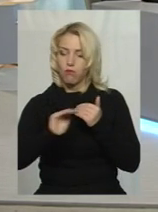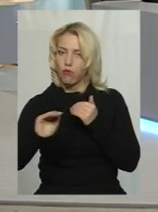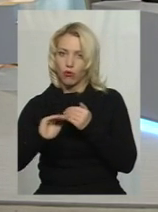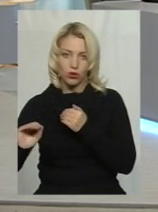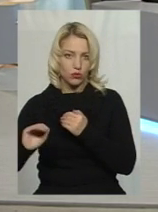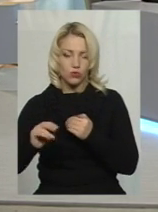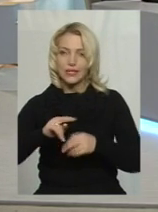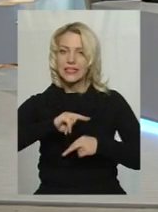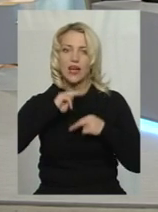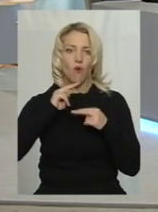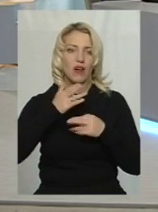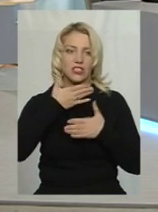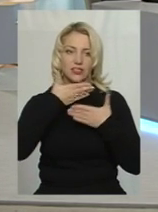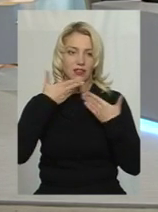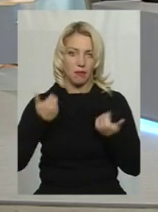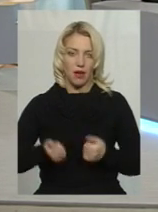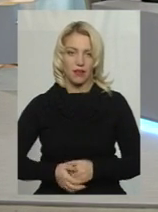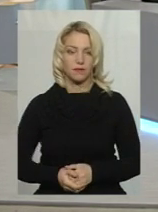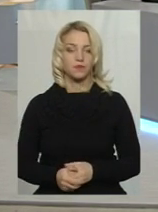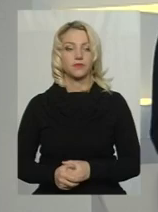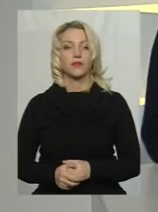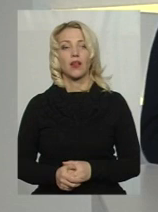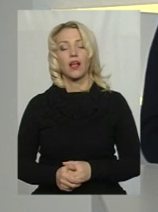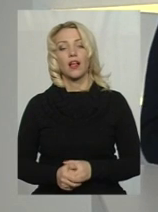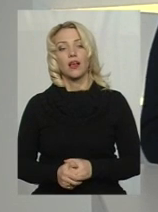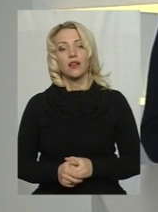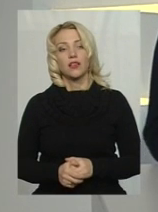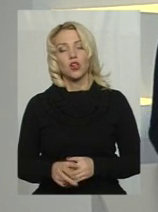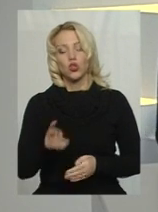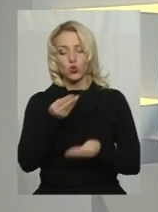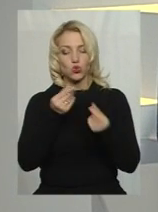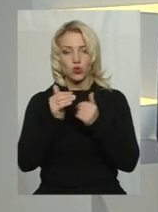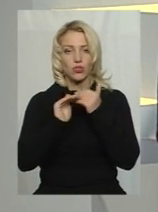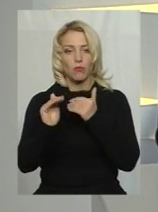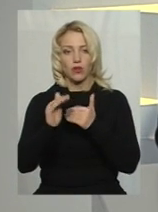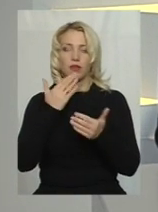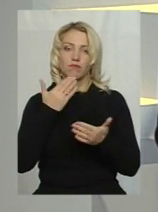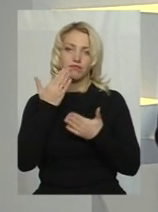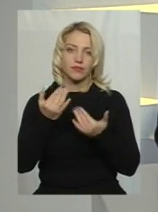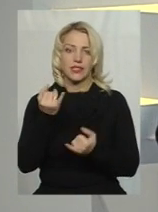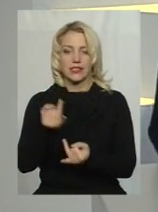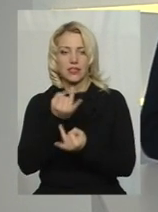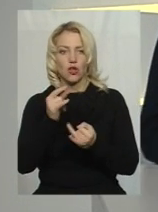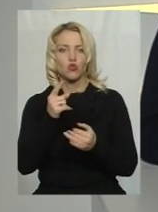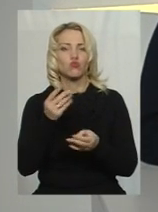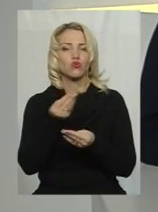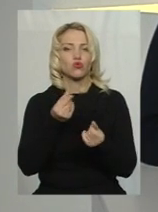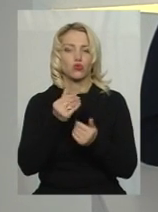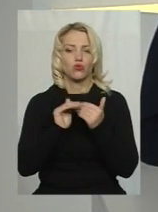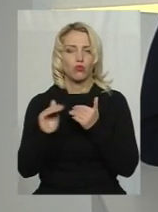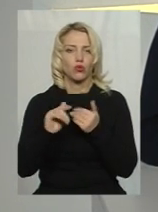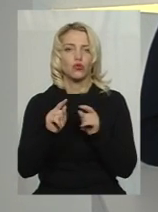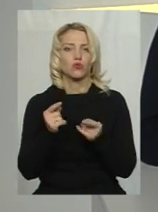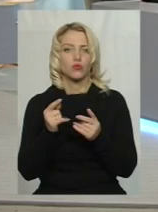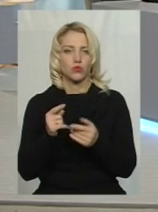себе веде добре. А от якраз по штучному покриттю. Хотіла поцікавитися, чому саме штучному видаєте перевагу?